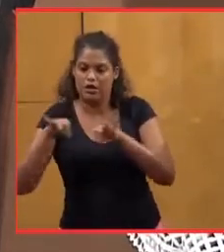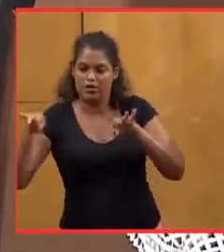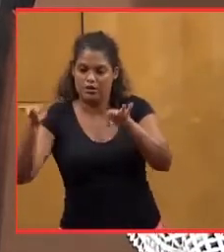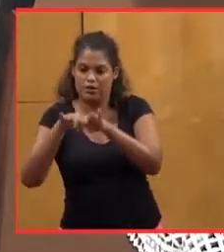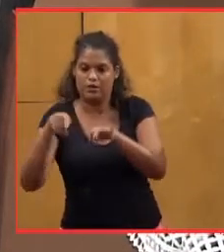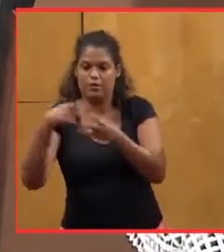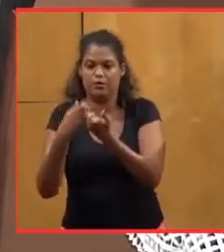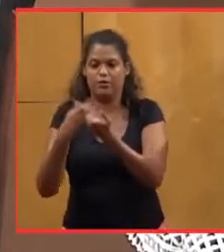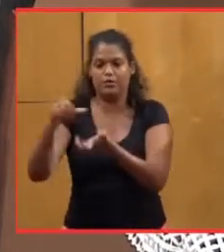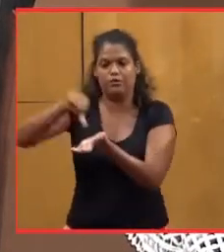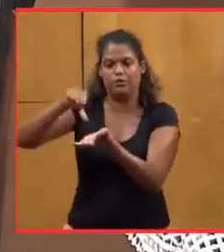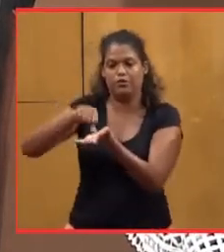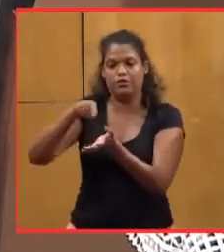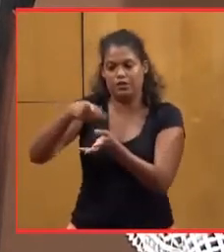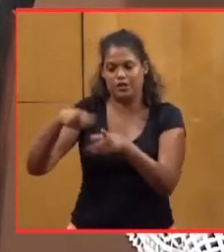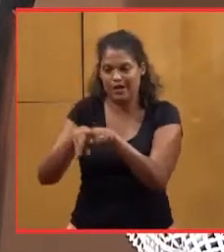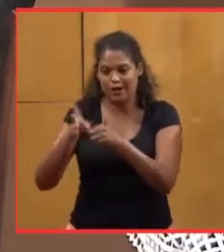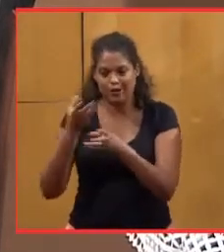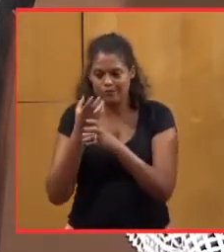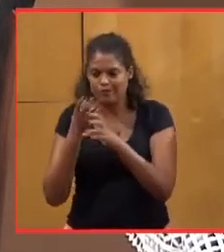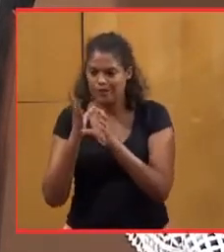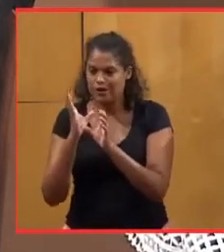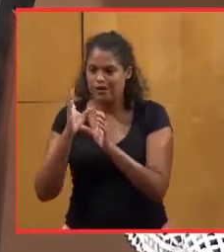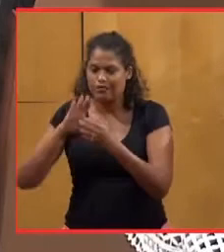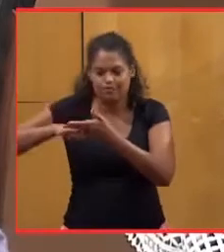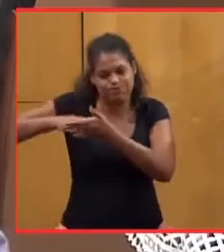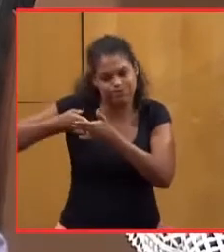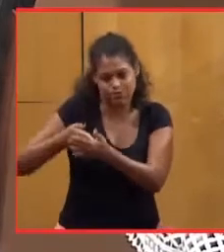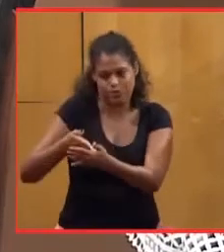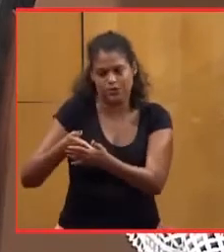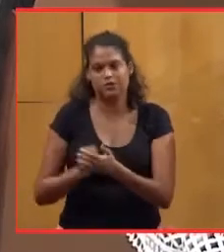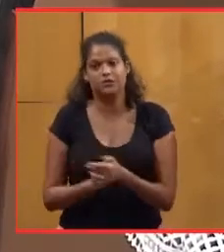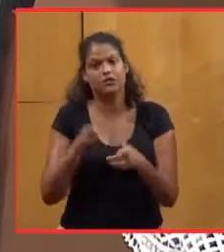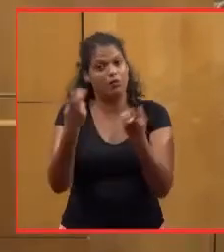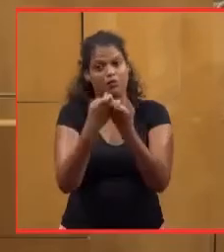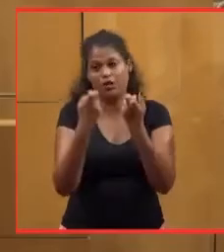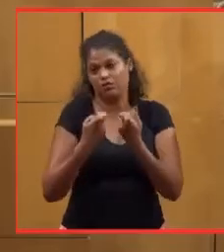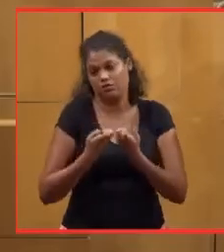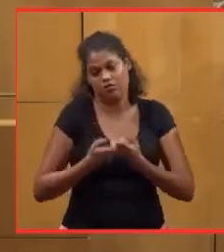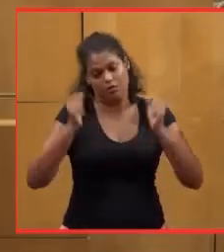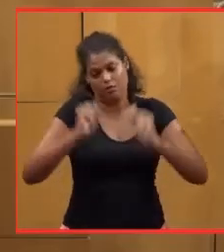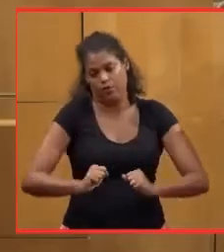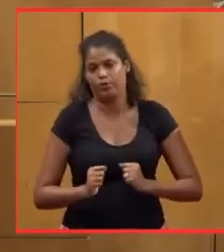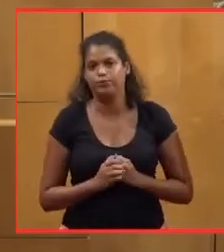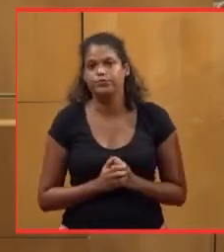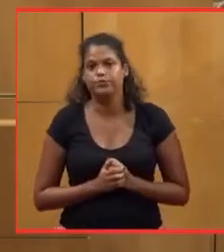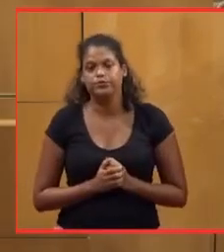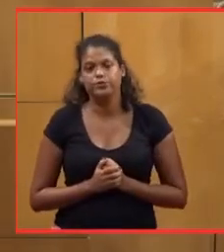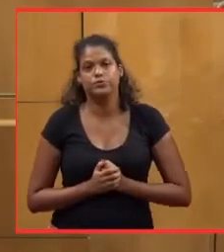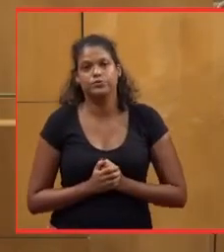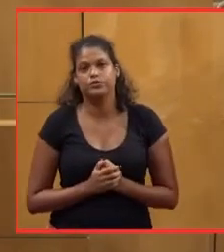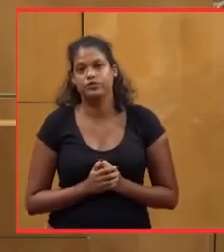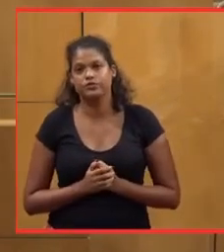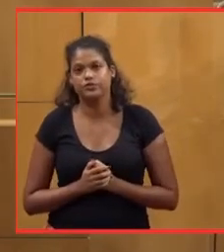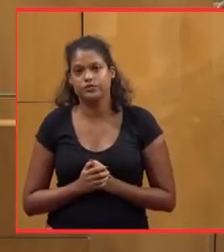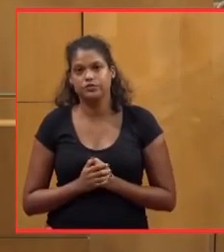à Fort-de-France que vous étranglez. Les autres exemples sont nombreux. C'est donc